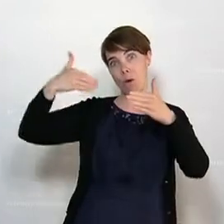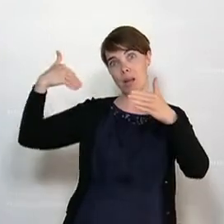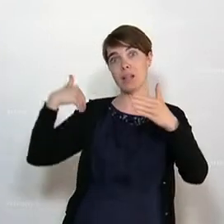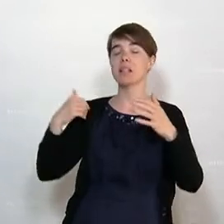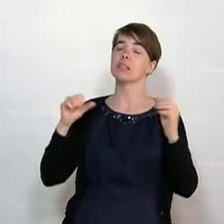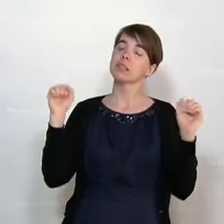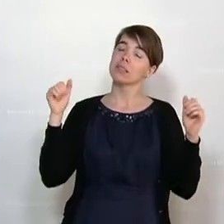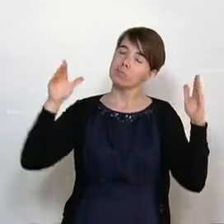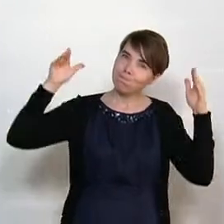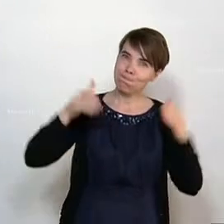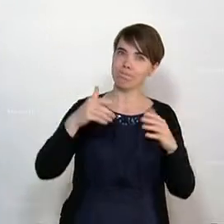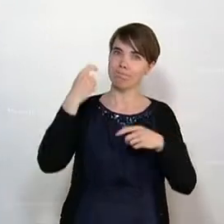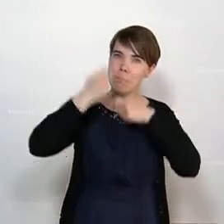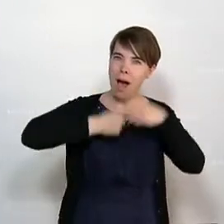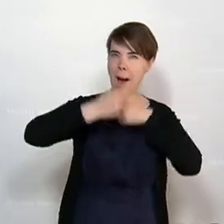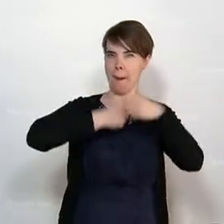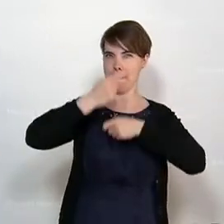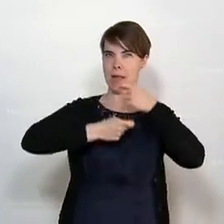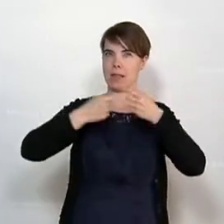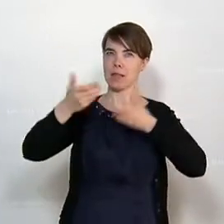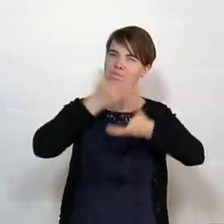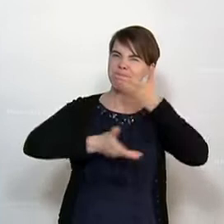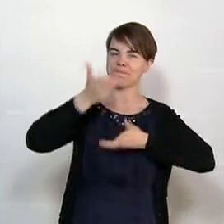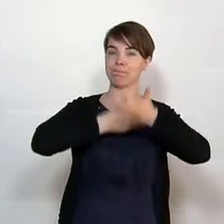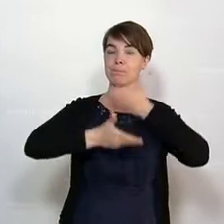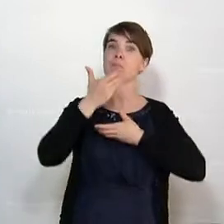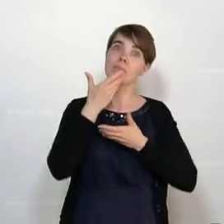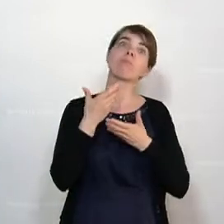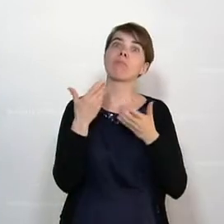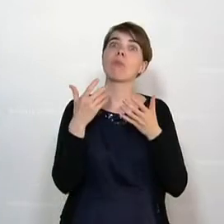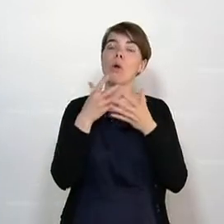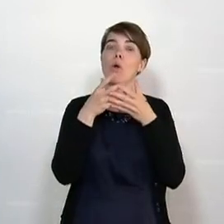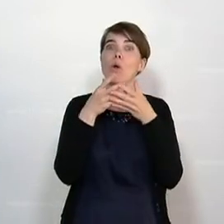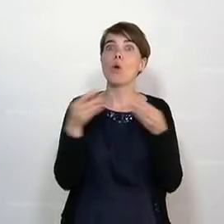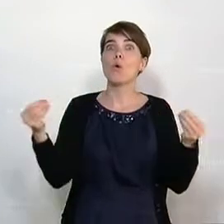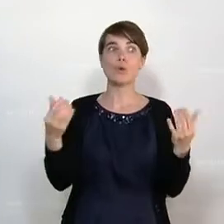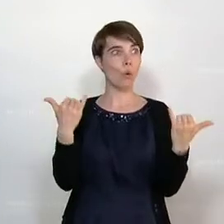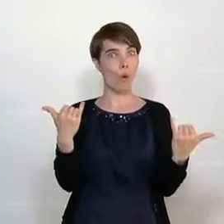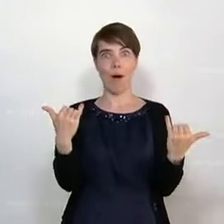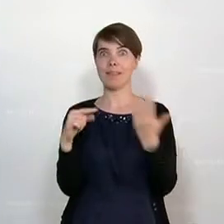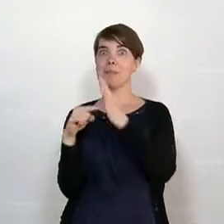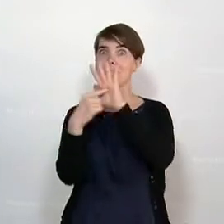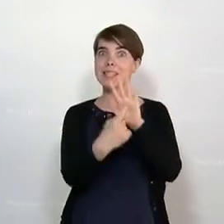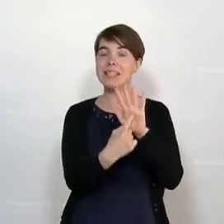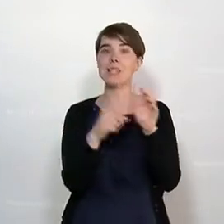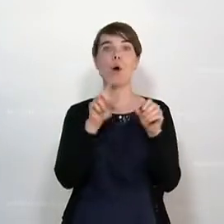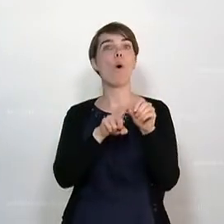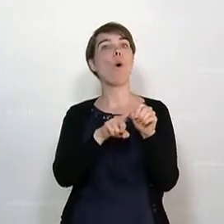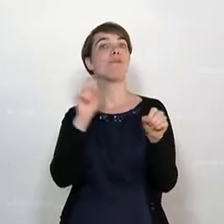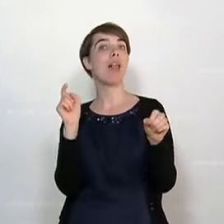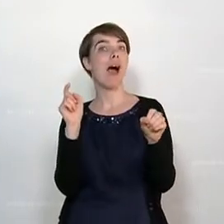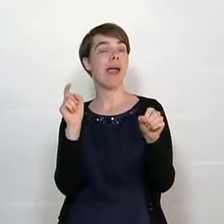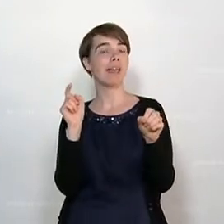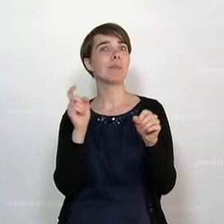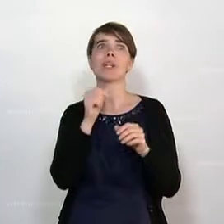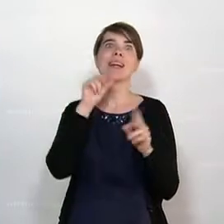dringlich gearbeitet, haben uns wirklich damit auseinandergesetzt. Es geht eben darum, dass eben die Lösung, wie sie heute hier eben vorliegt, offline erfolgt, dass eben kein